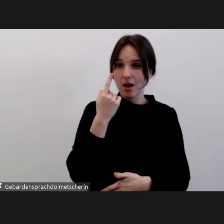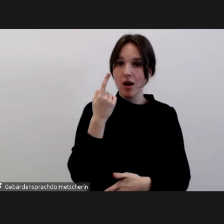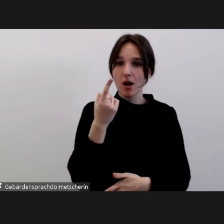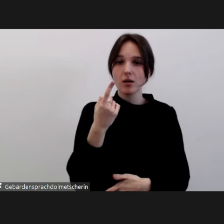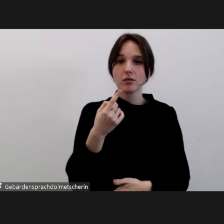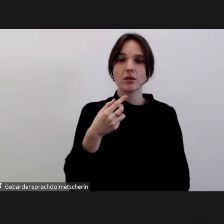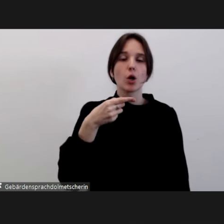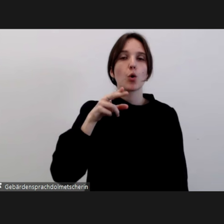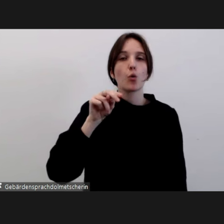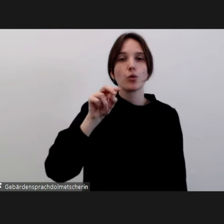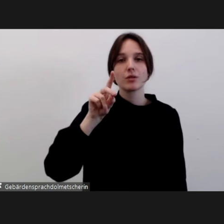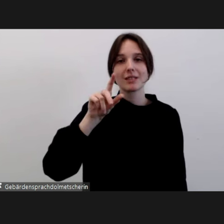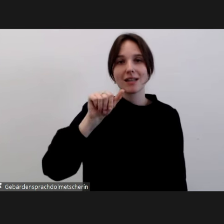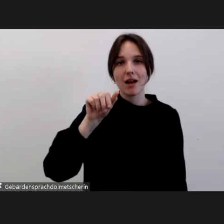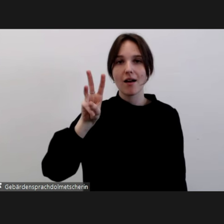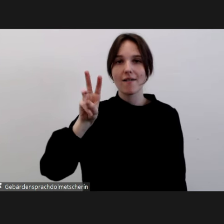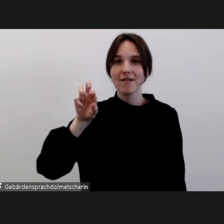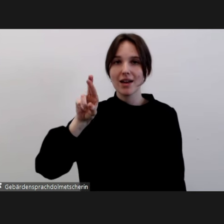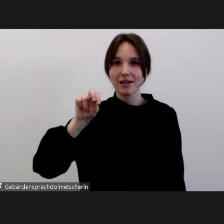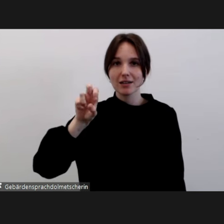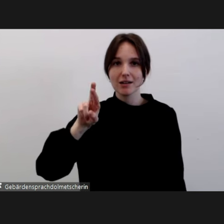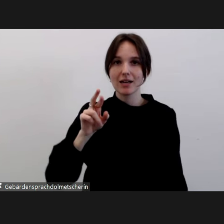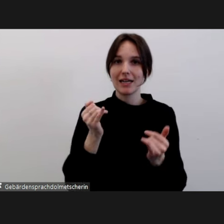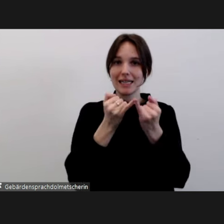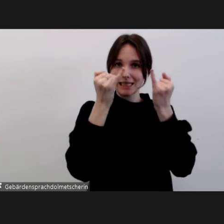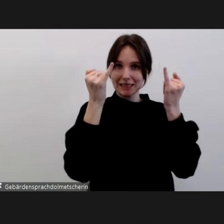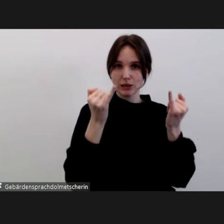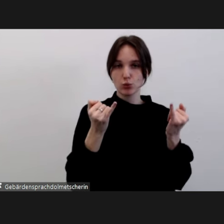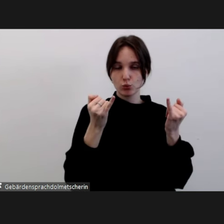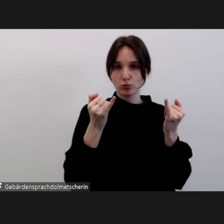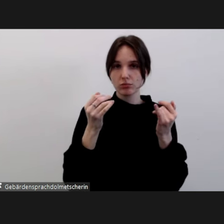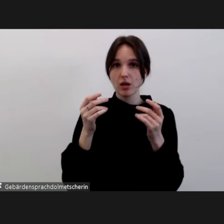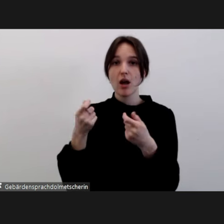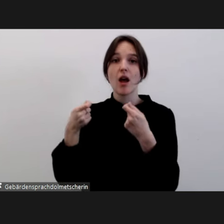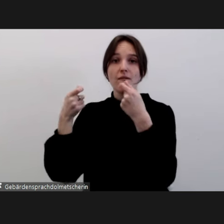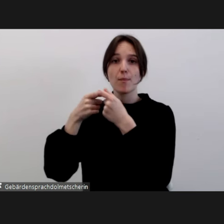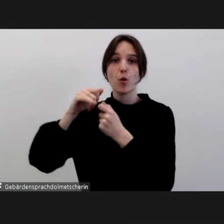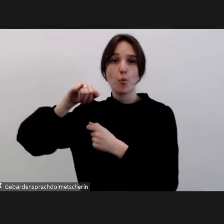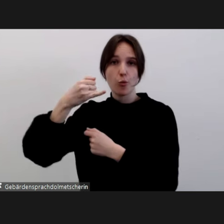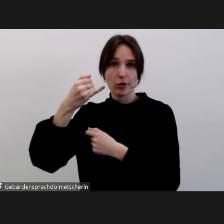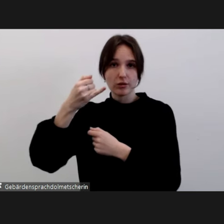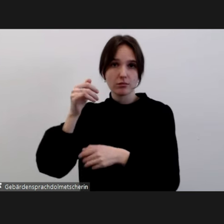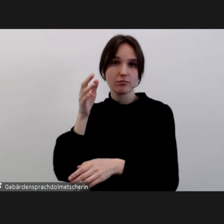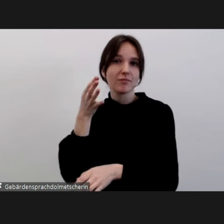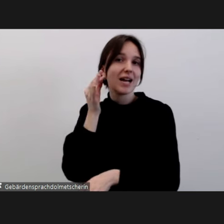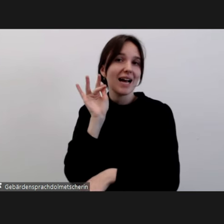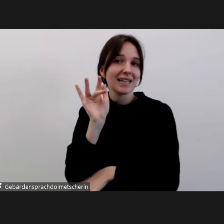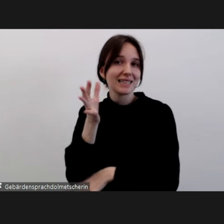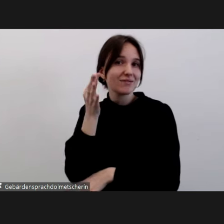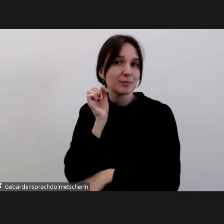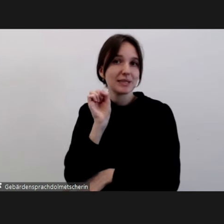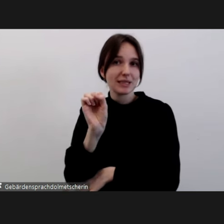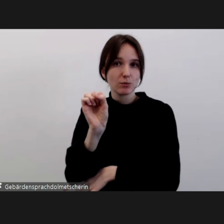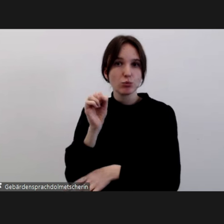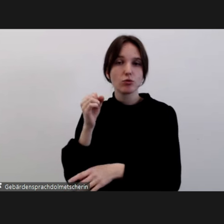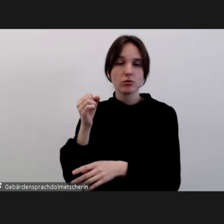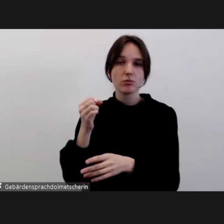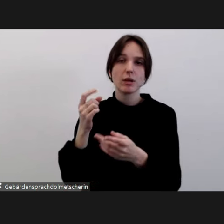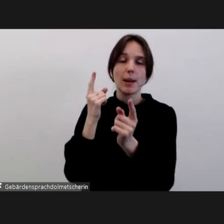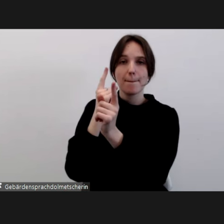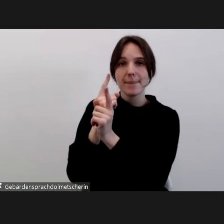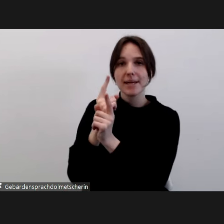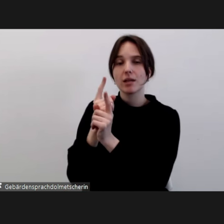Gunder-Werner-Instituts im Rahmen dieses Verbundprojektes Antifeminismus begegnen und Demokratie stärken durch das unabhängige